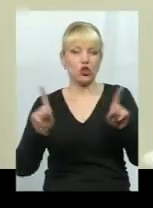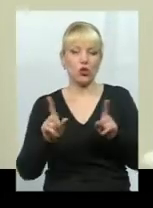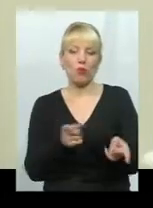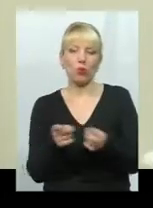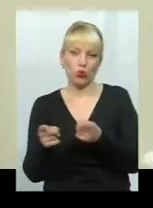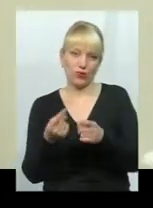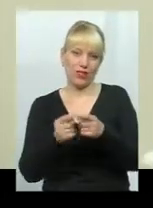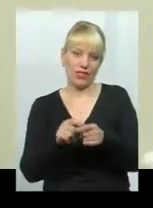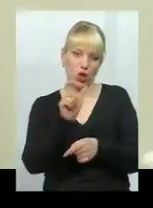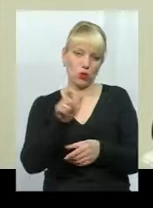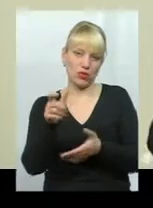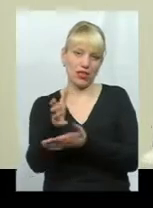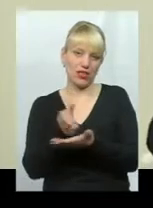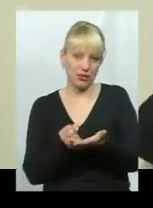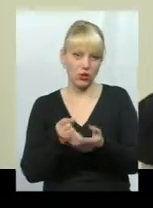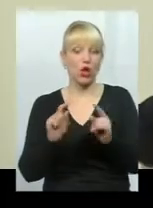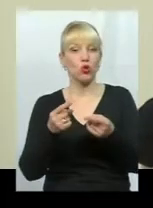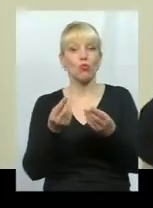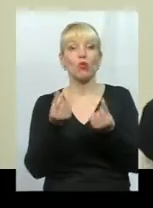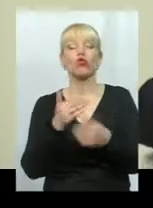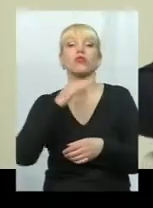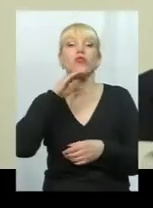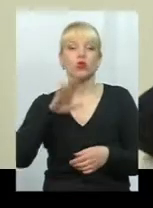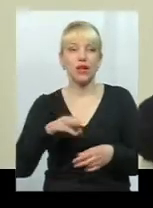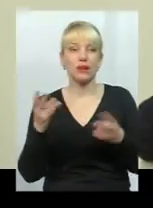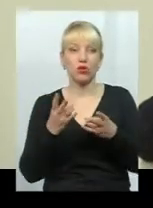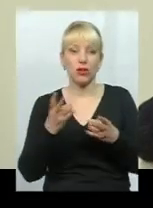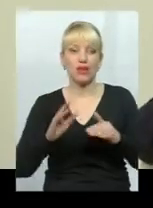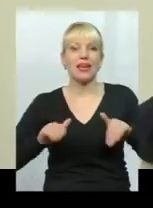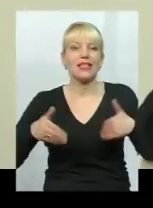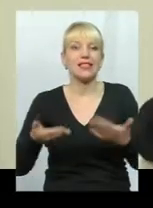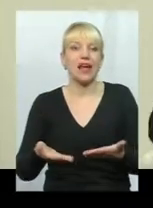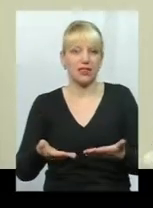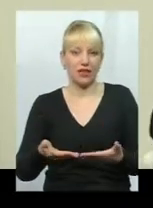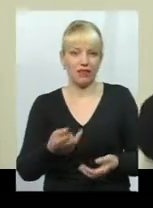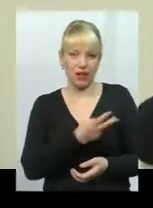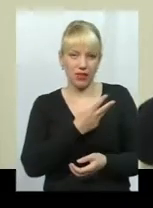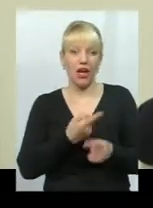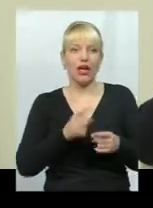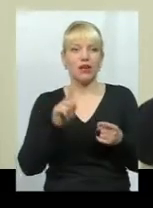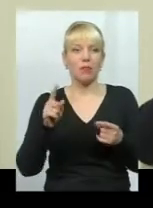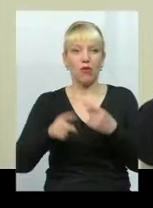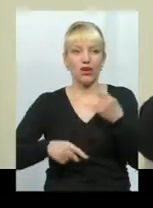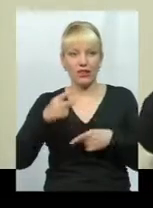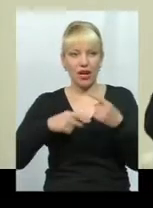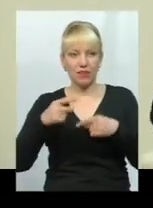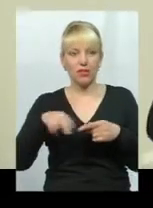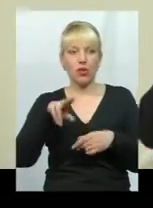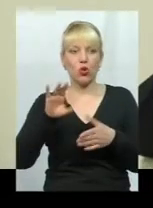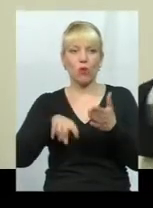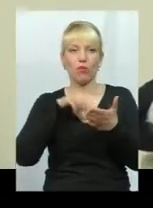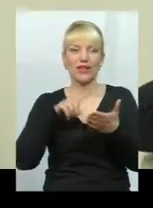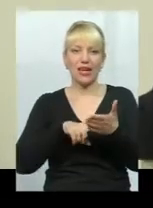підготувати цей людський ресурс. Тому коштів достатньо потрібна ініціатива. Повертаюся до питання лідерів, до питання